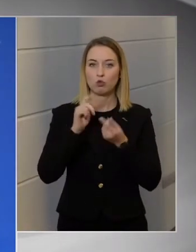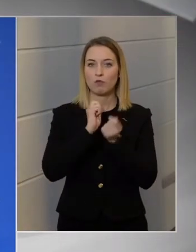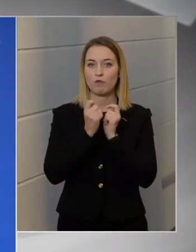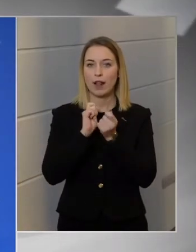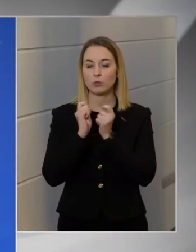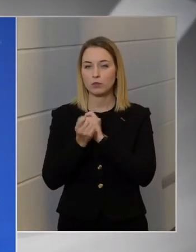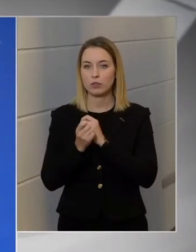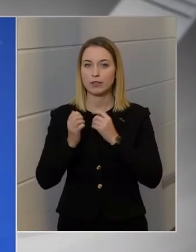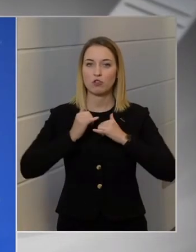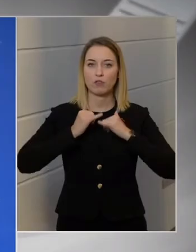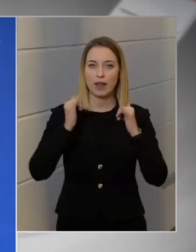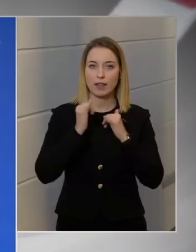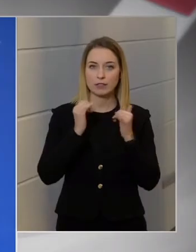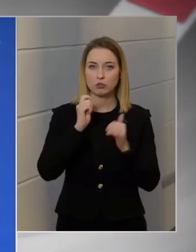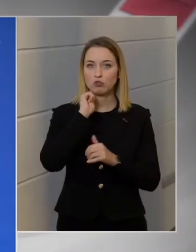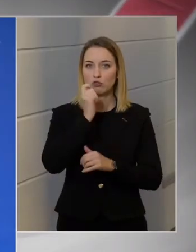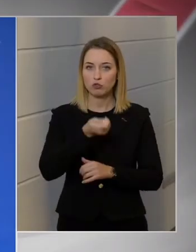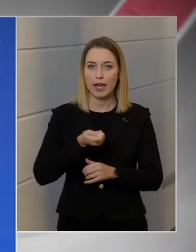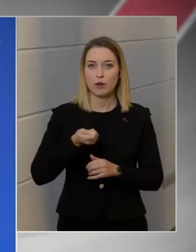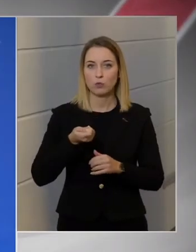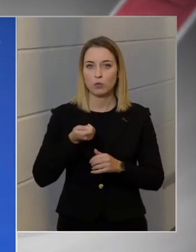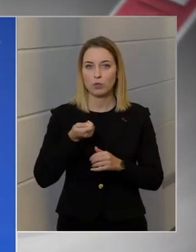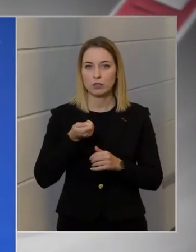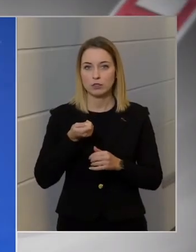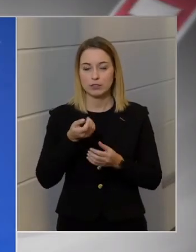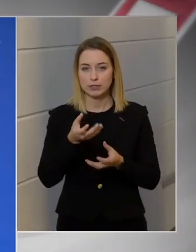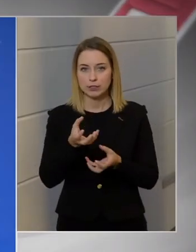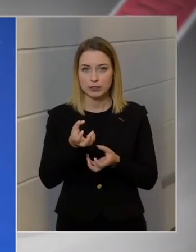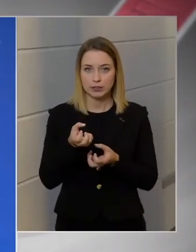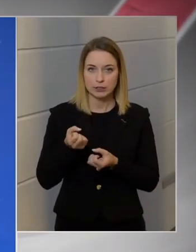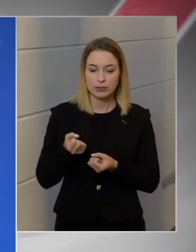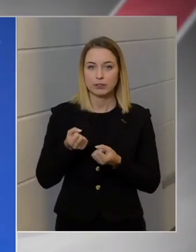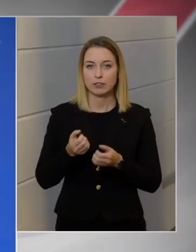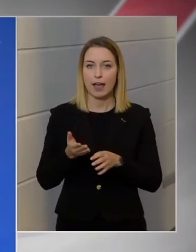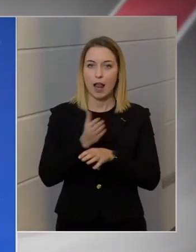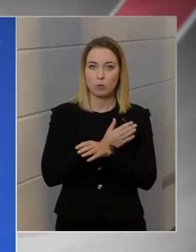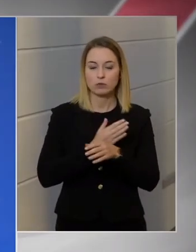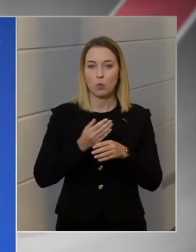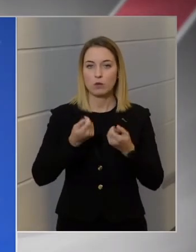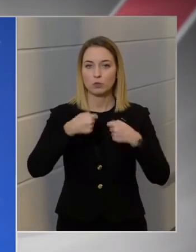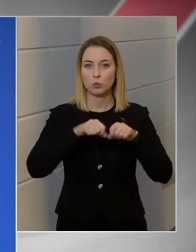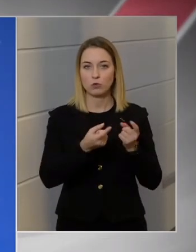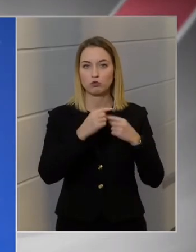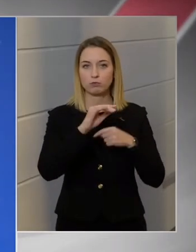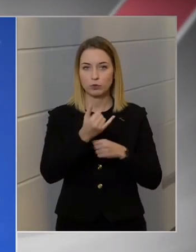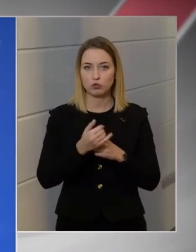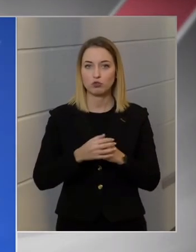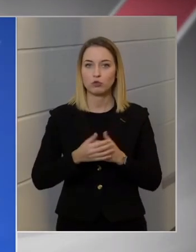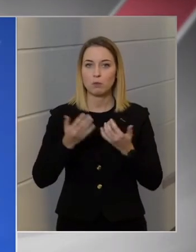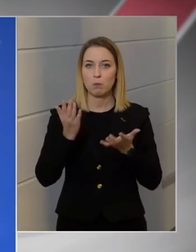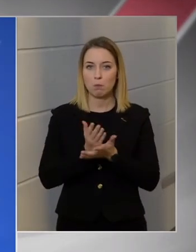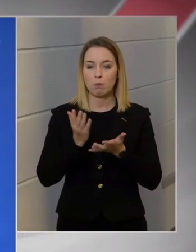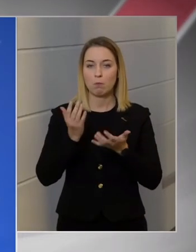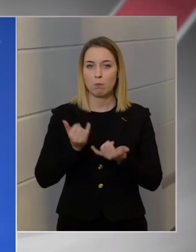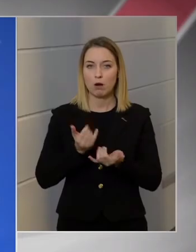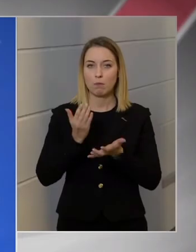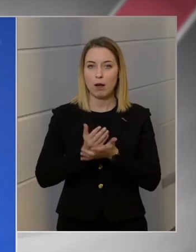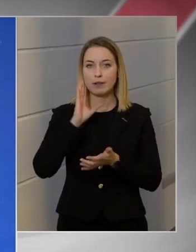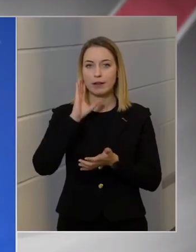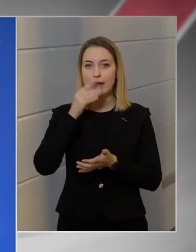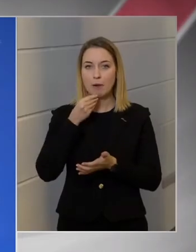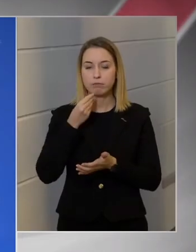változtásokat, fejlesztéseket sikerült itt kierőszakolnunk a jelenlegi tulajdonosból is. Tehát ma már az emberi méltóságot nem